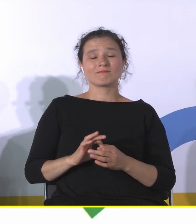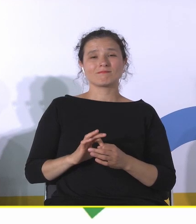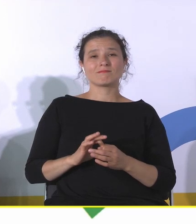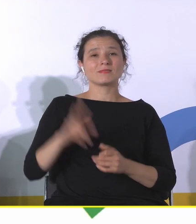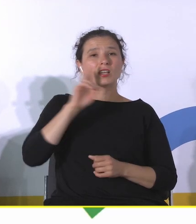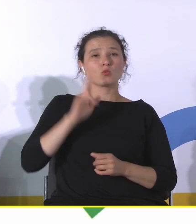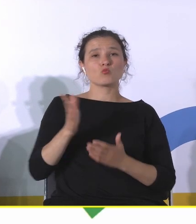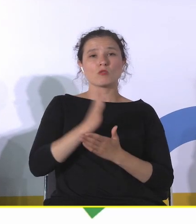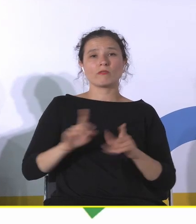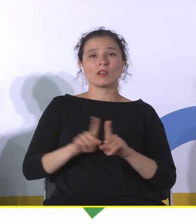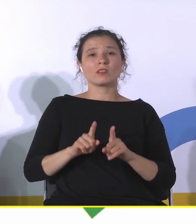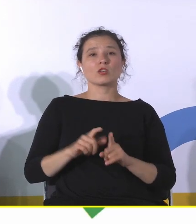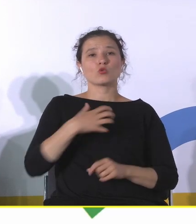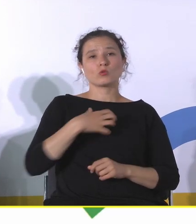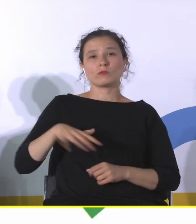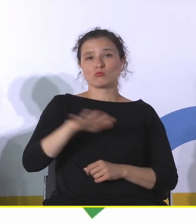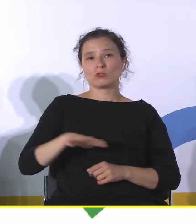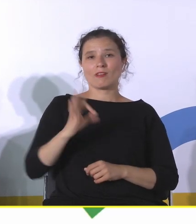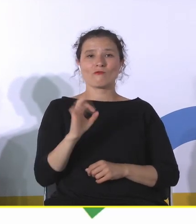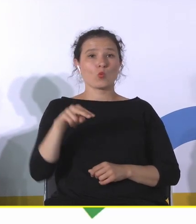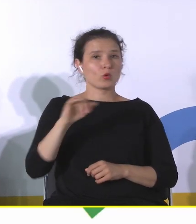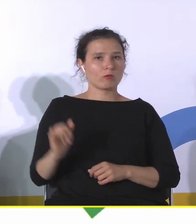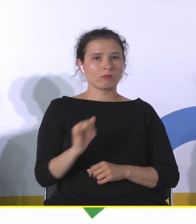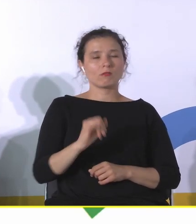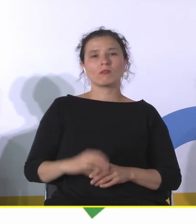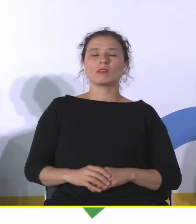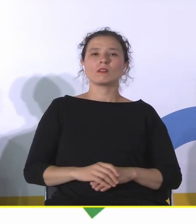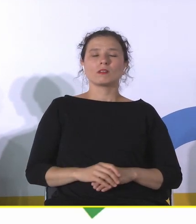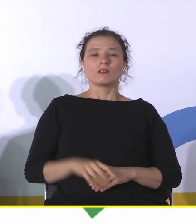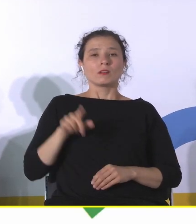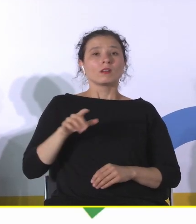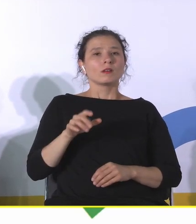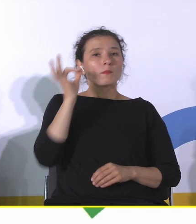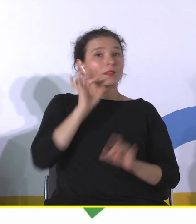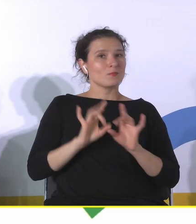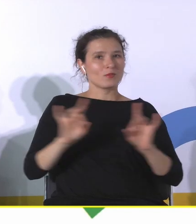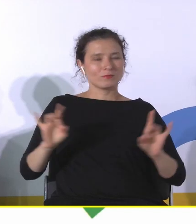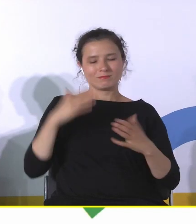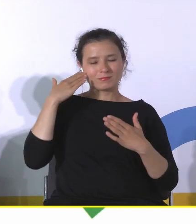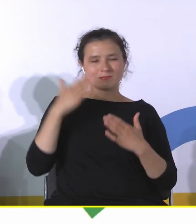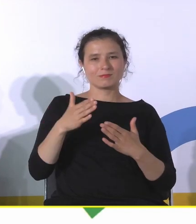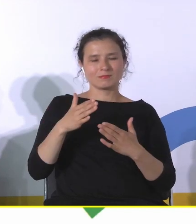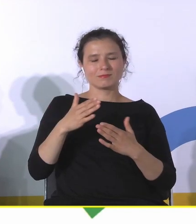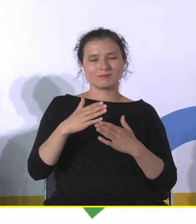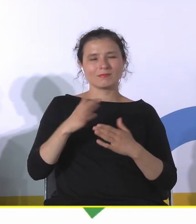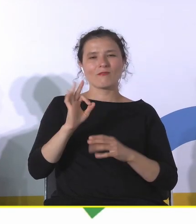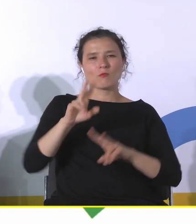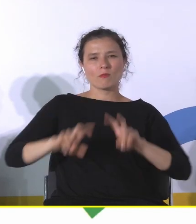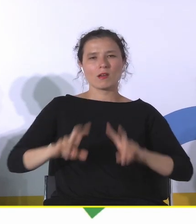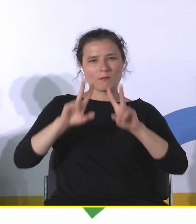Gospodarki Przestrzennej UJ. Pani Profesor koncentruje swoje badania wokół